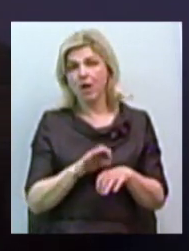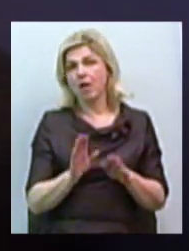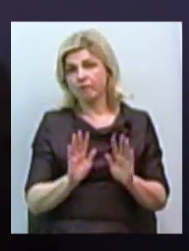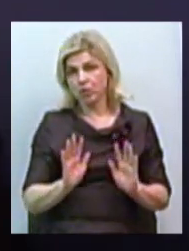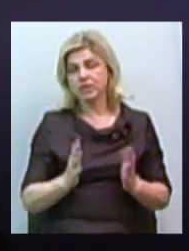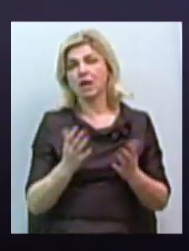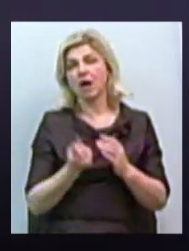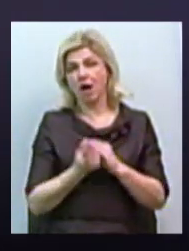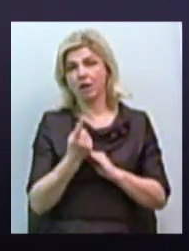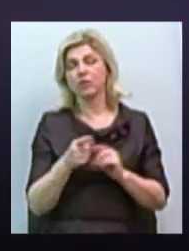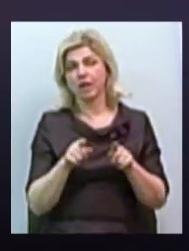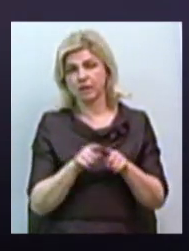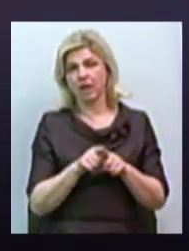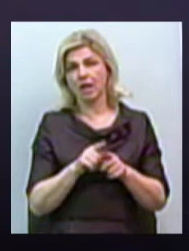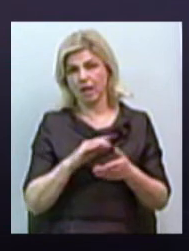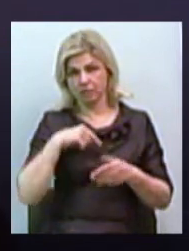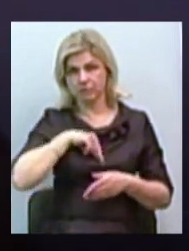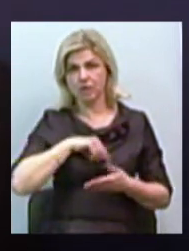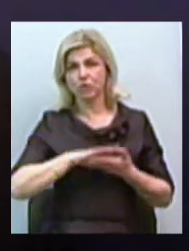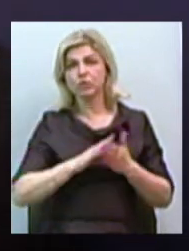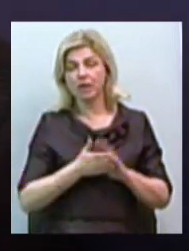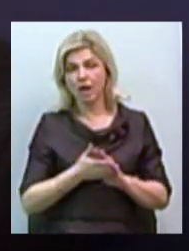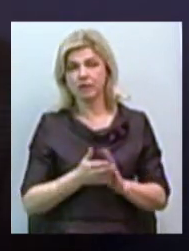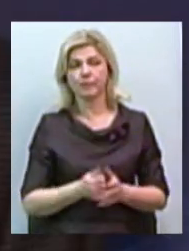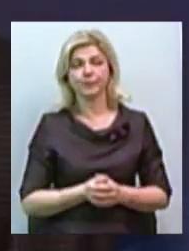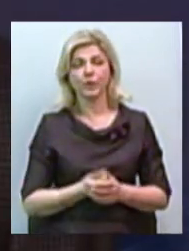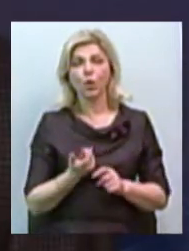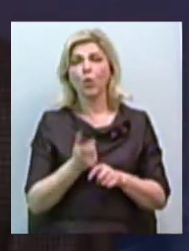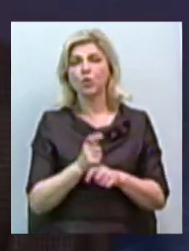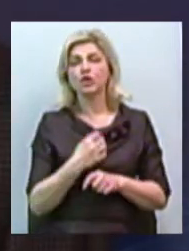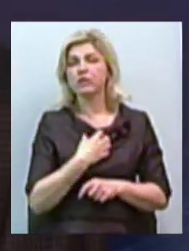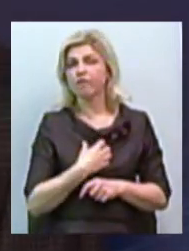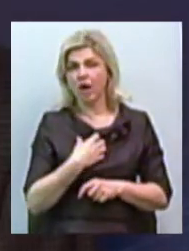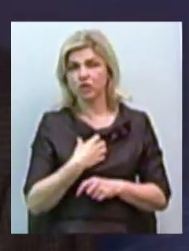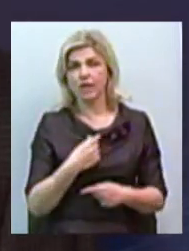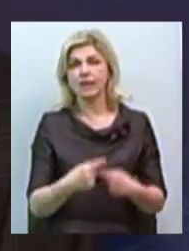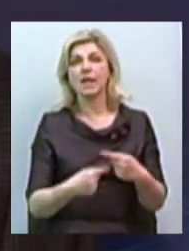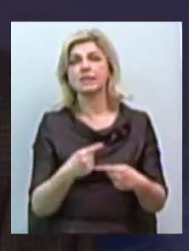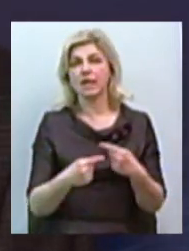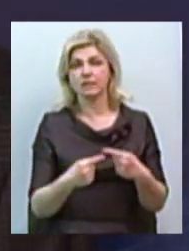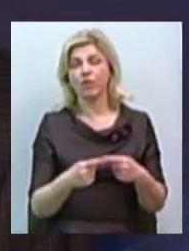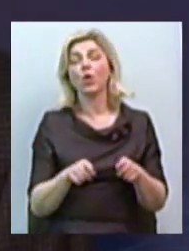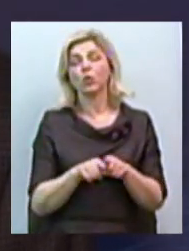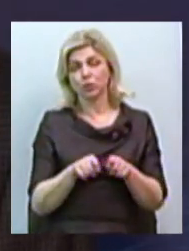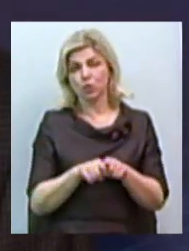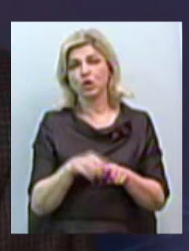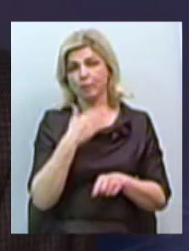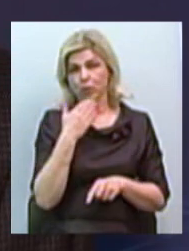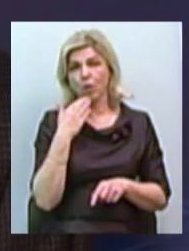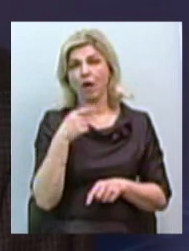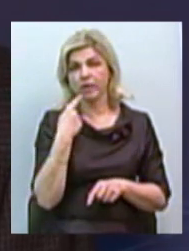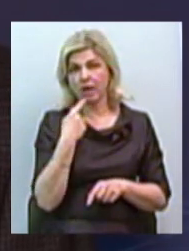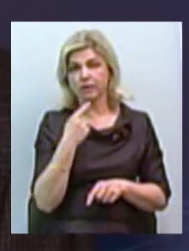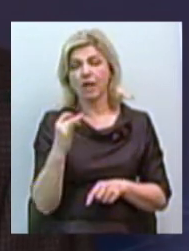такі дезармональні состояния. Дуже важливий фактор – це наследний фактор. О ньому теж багато говорять, і наследний